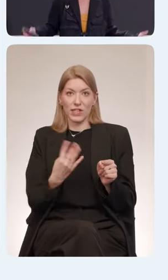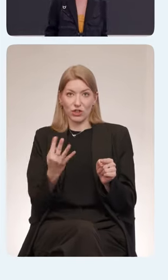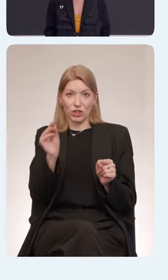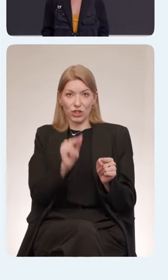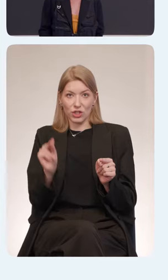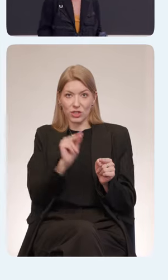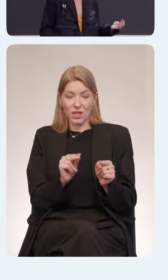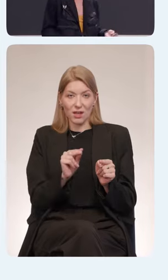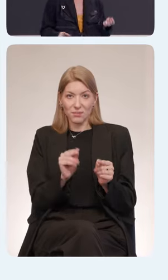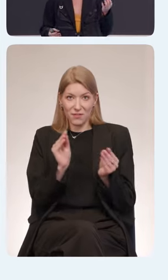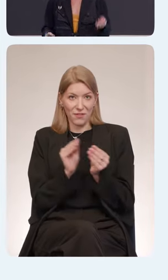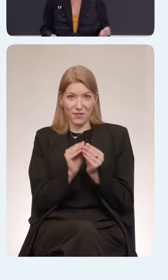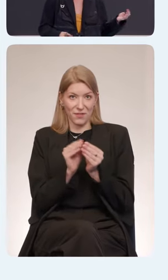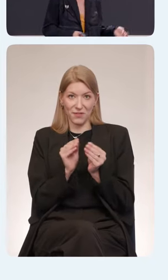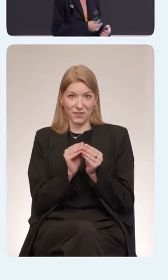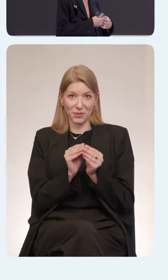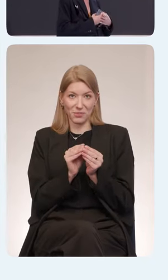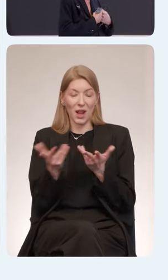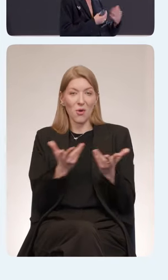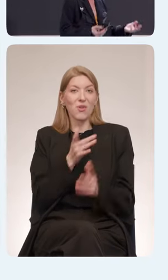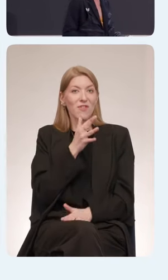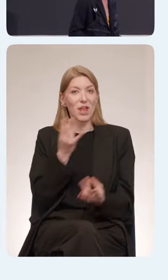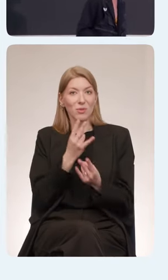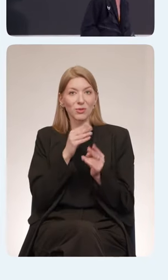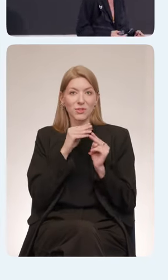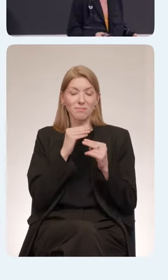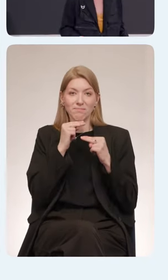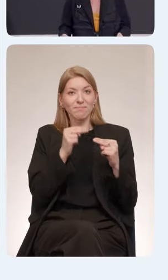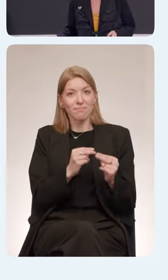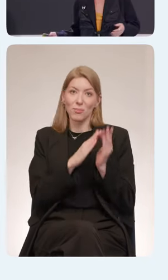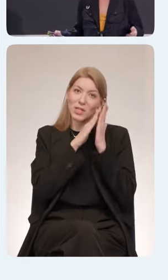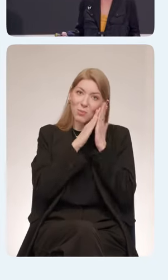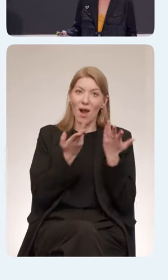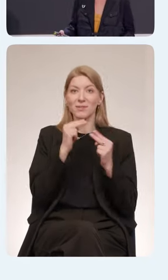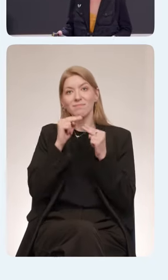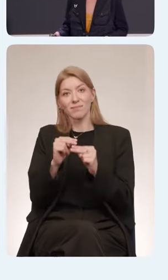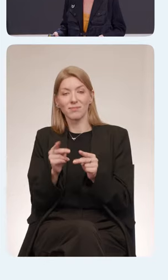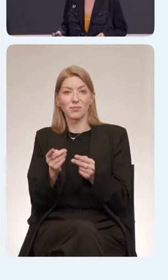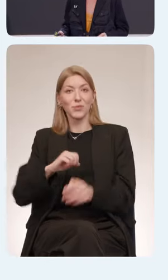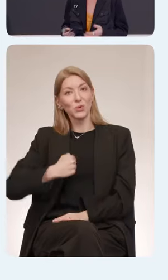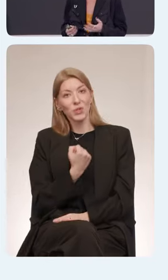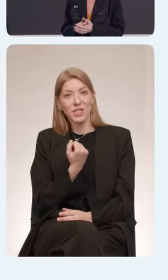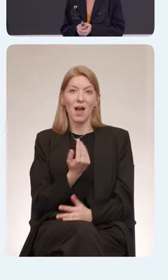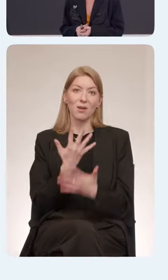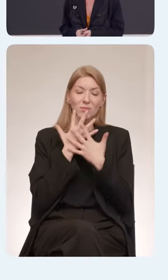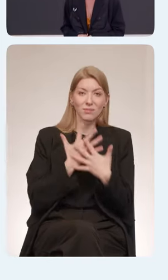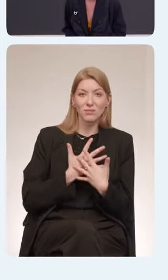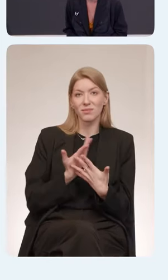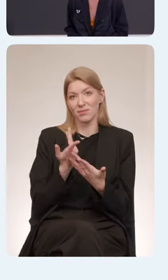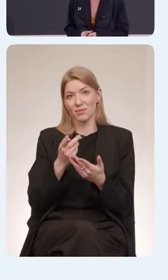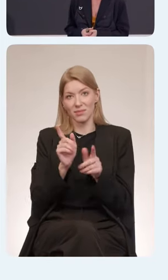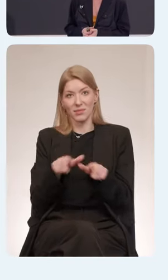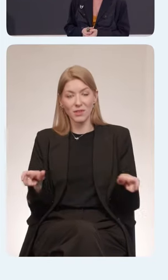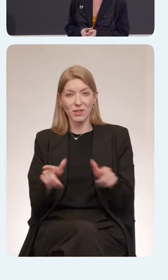действуют, как на всех остальных. Какое-то время вы спите, какое-то время вы хотите посвятить семье или своим друзьям, или хобби, и без этого времени никак